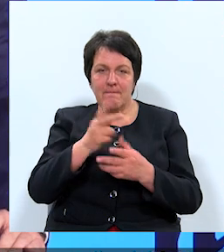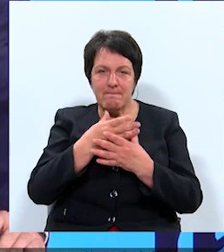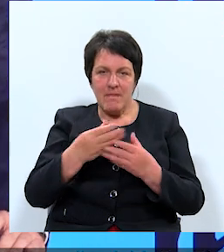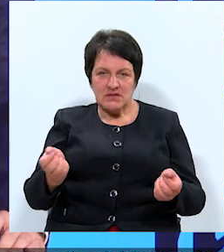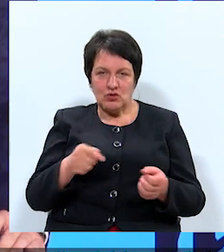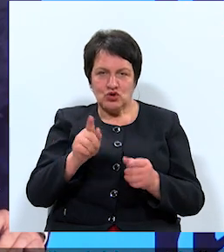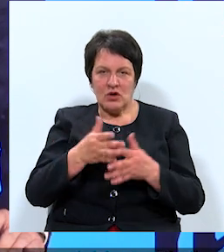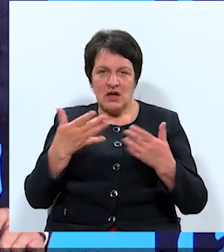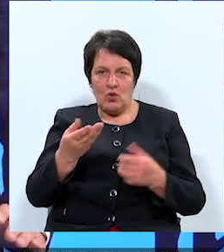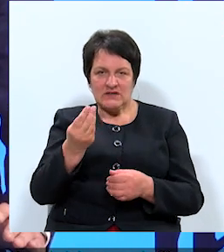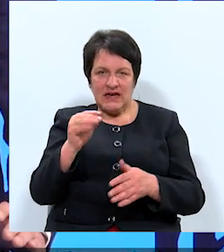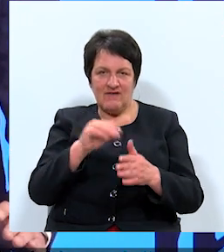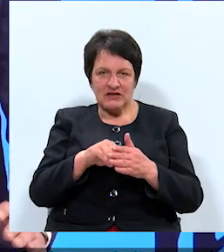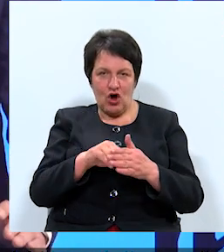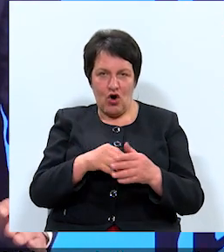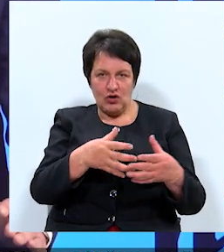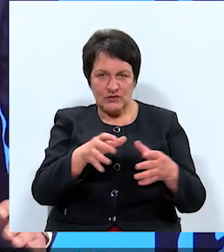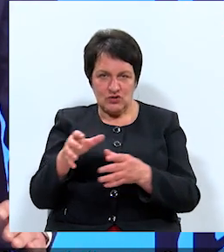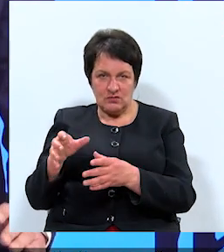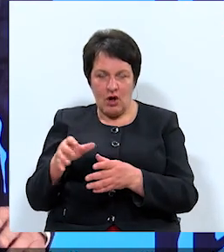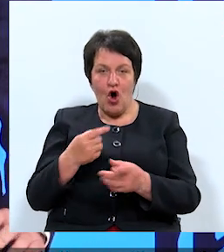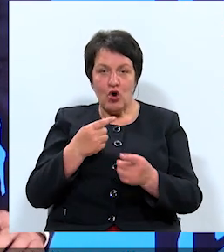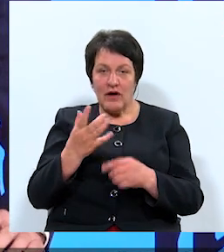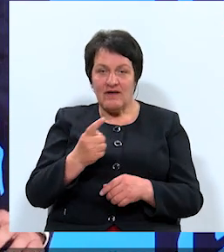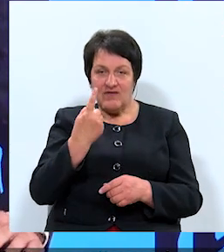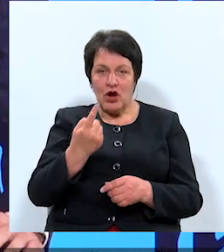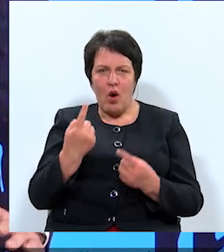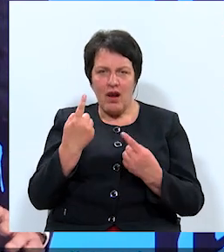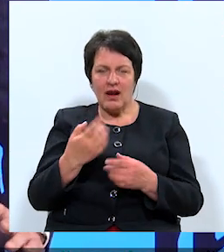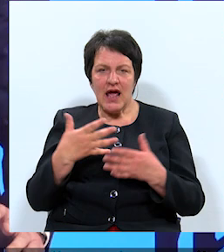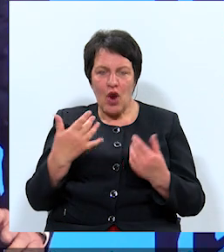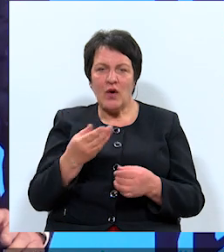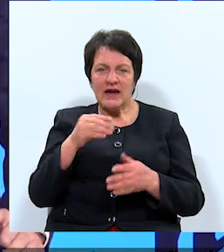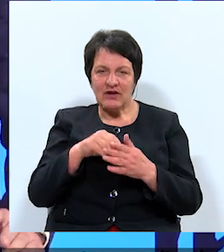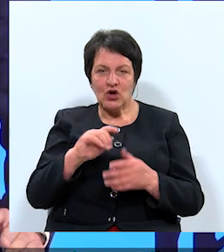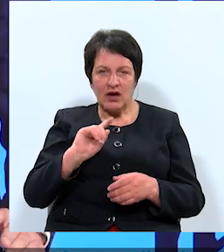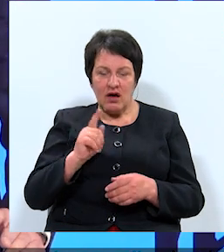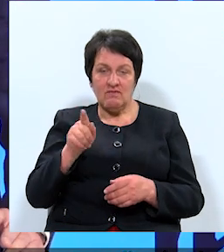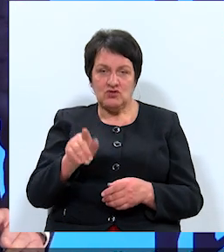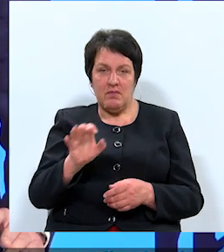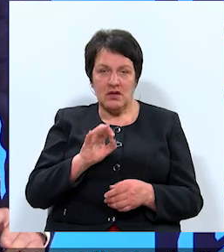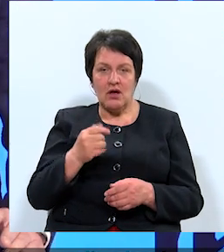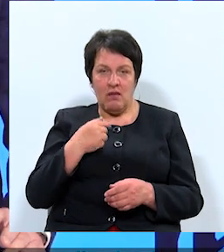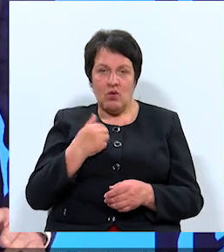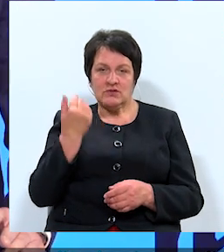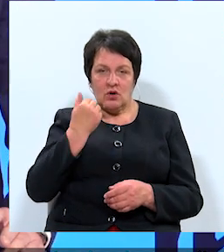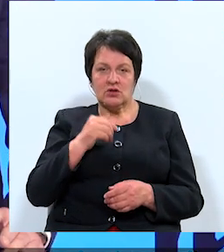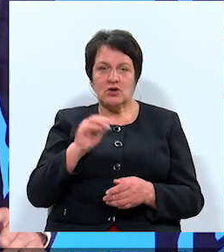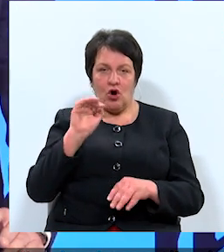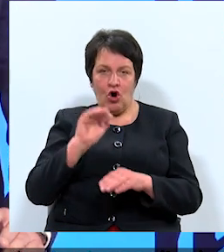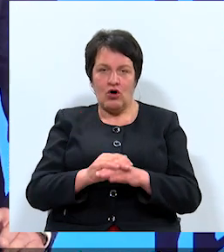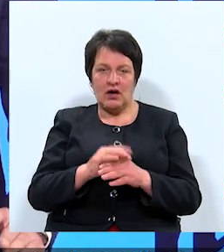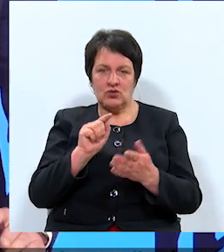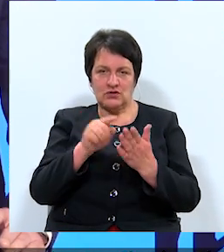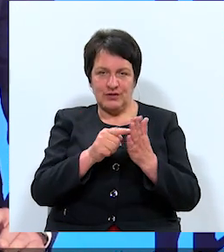šos lielos investorus. Un runājot ar vienu no investoriem Rīgā, investors ir pateicis, ka mums nosauca konkrētus ciparus, mums nosauca